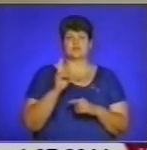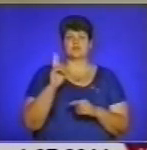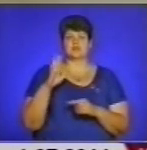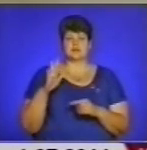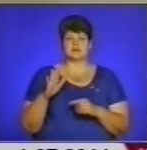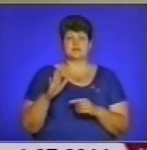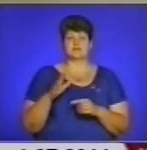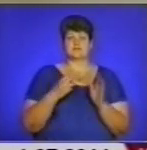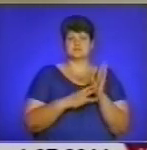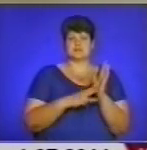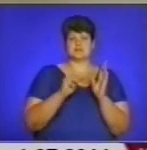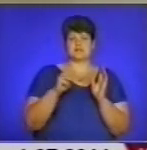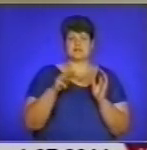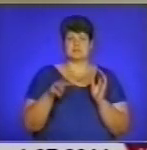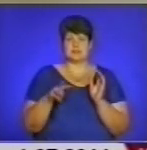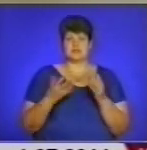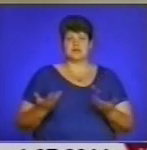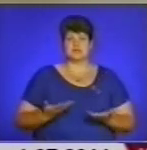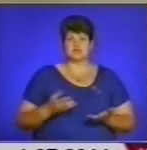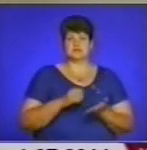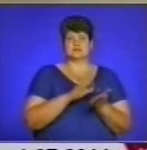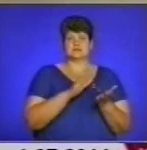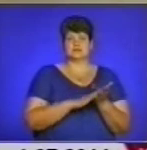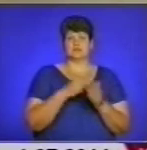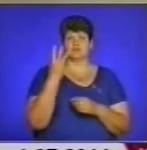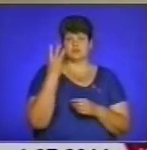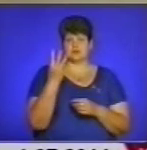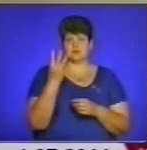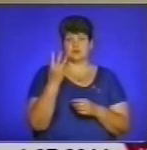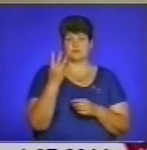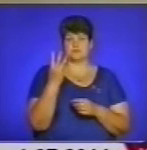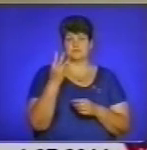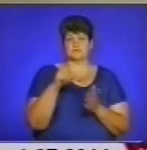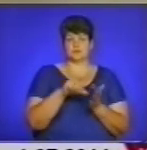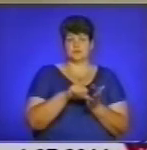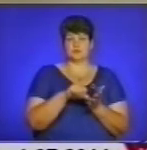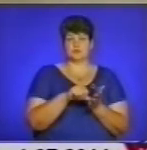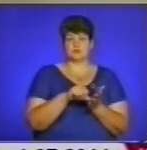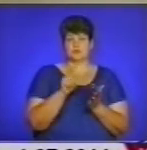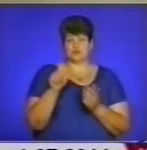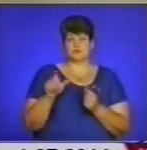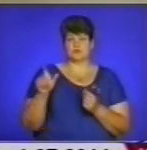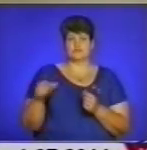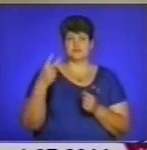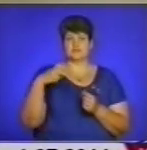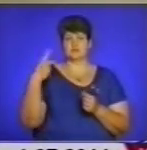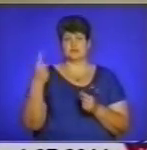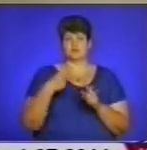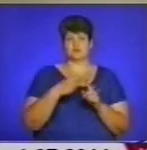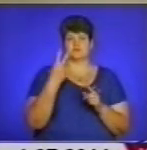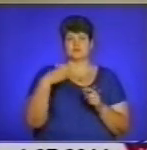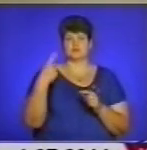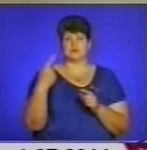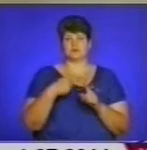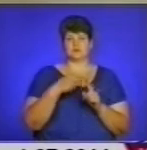квадратних метрів, а проживає зареєстровано 3 мешканці у квартирі, то це 21, 21 – це 42,